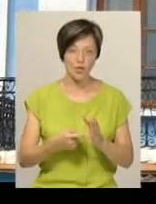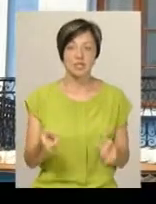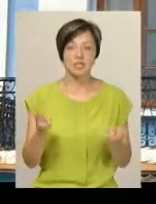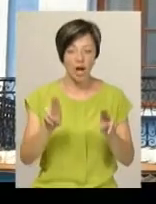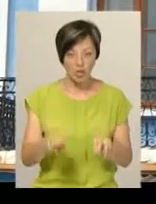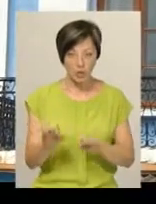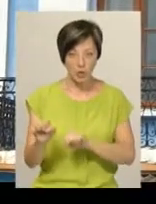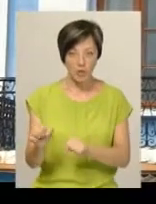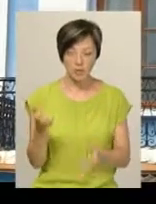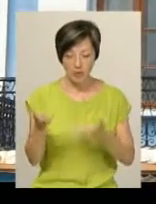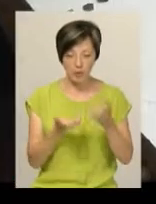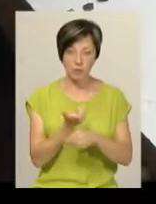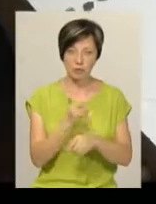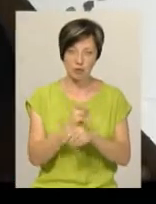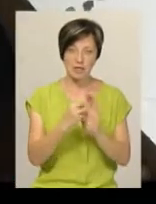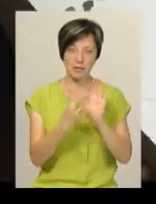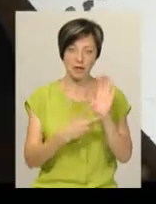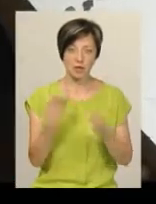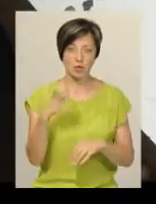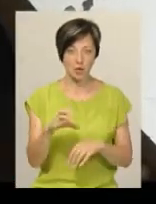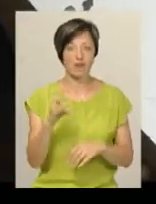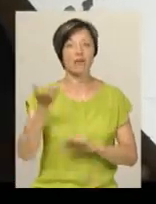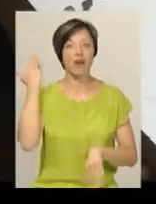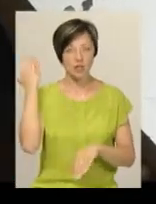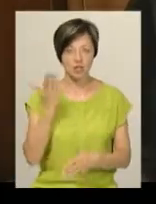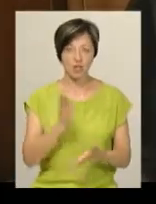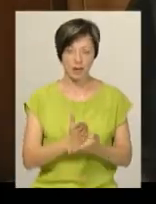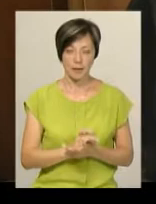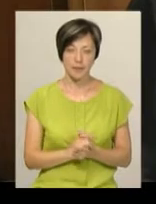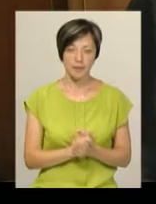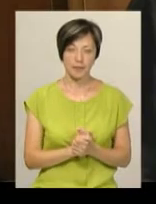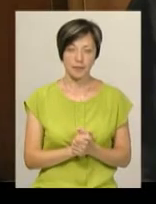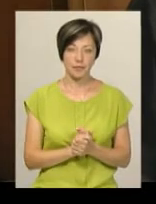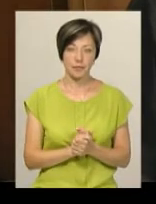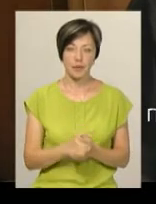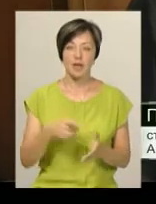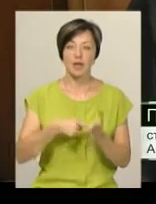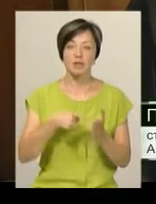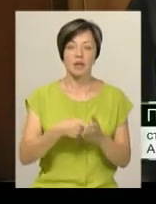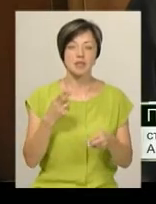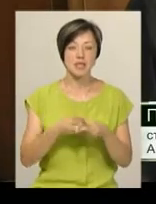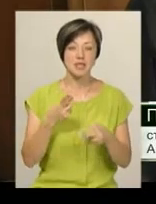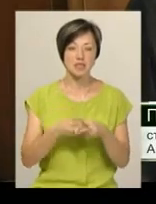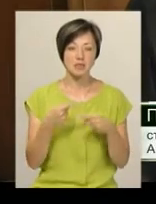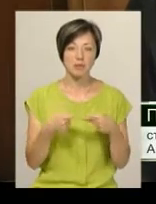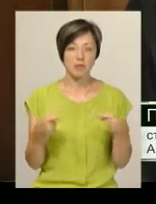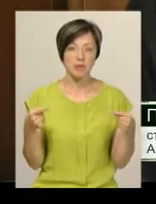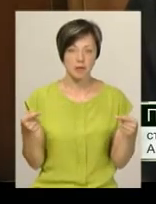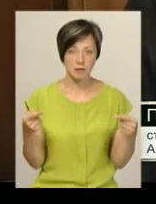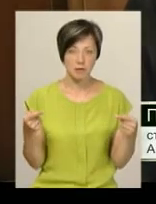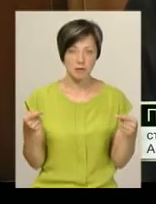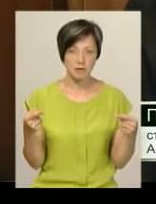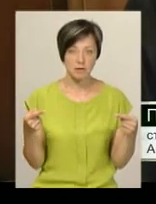викупили інші артефакти. Більше 17-го століття, але є й давніші. Цв'яшок залізних у нас предметів, цв'яшок,